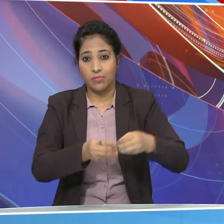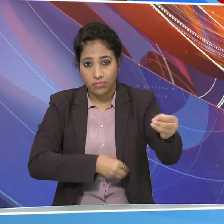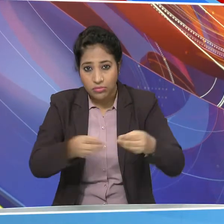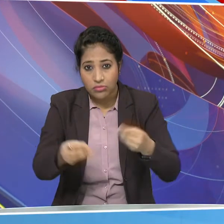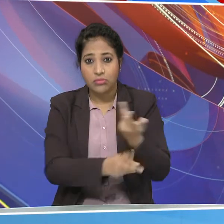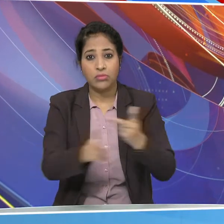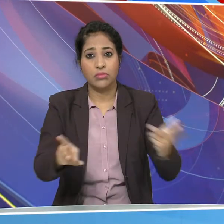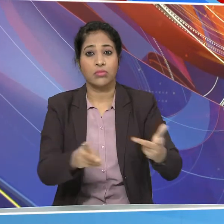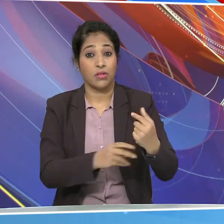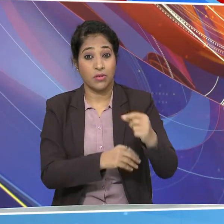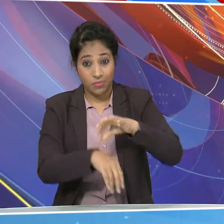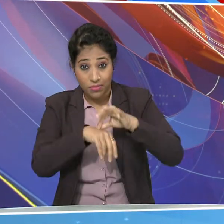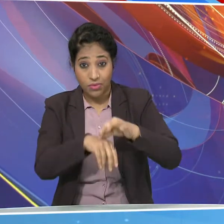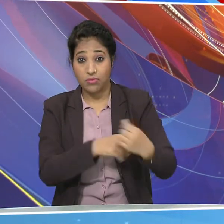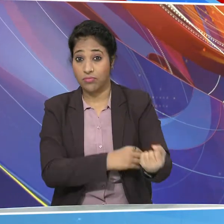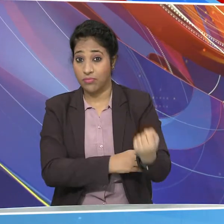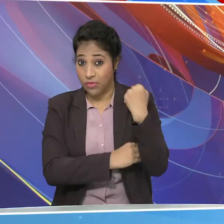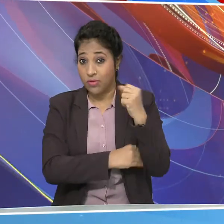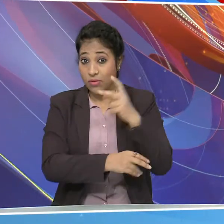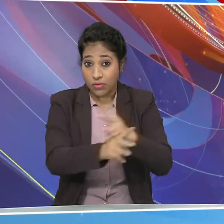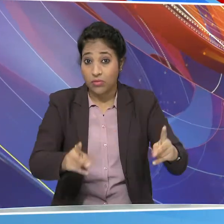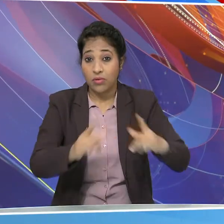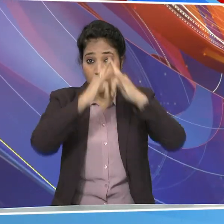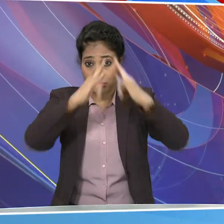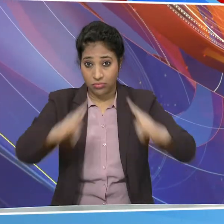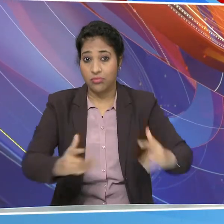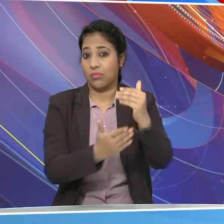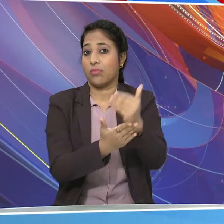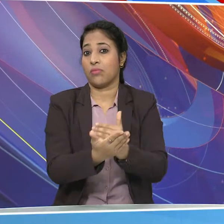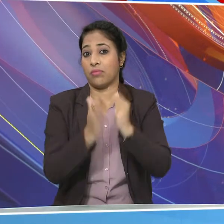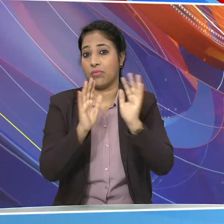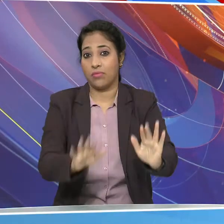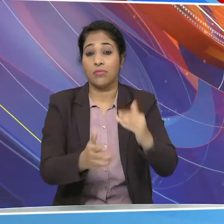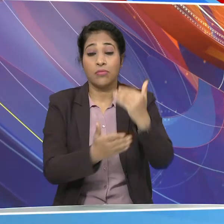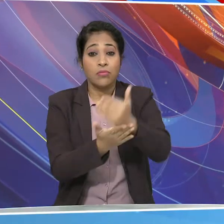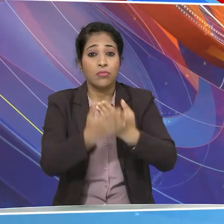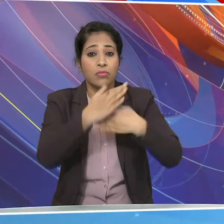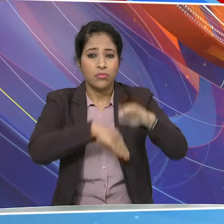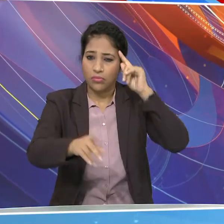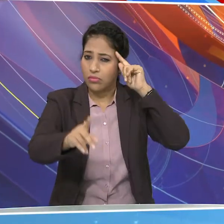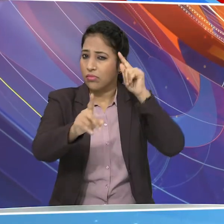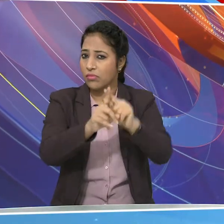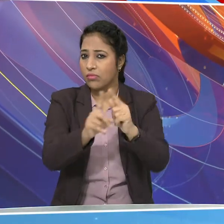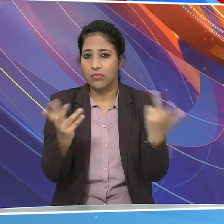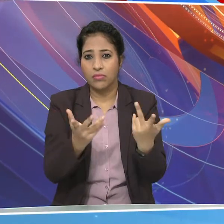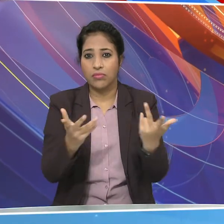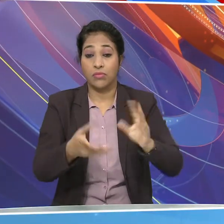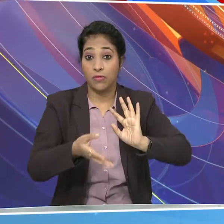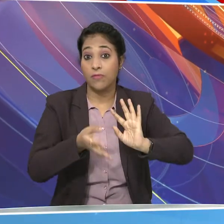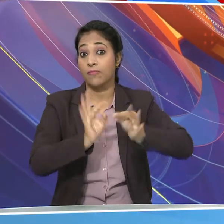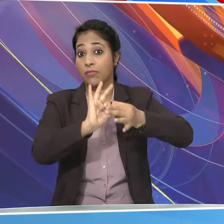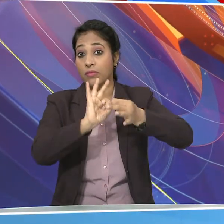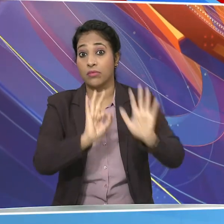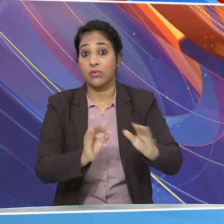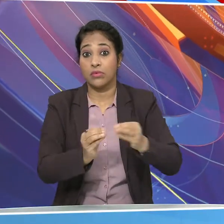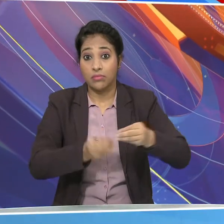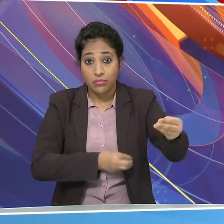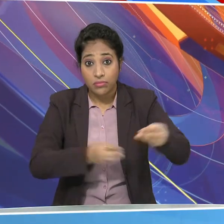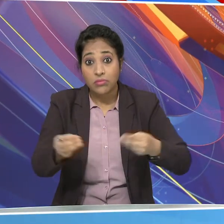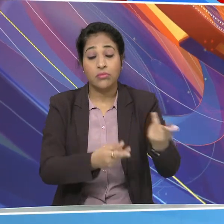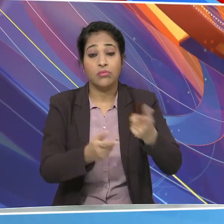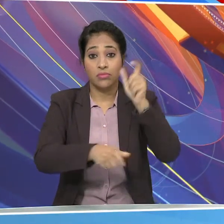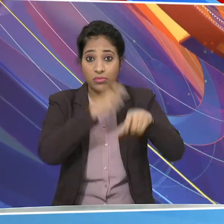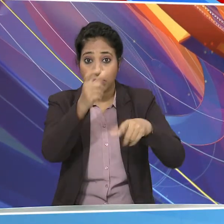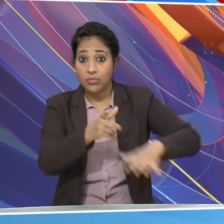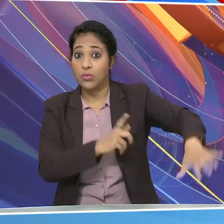और मानवधिकार पर एक सेमिनार का आयोजिन करेगा इस आयोजिन का उद्देश से ये सुनिश्चित करना है कि वेवसाई